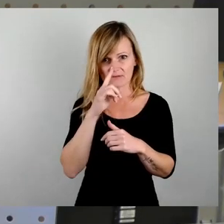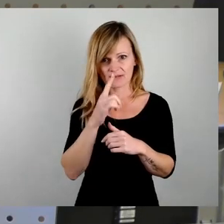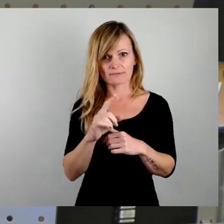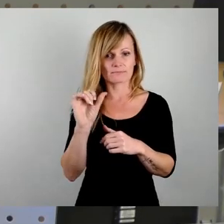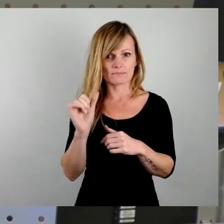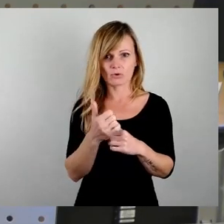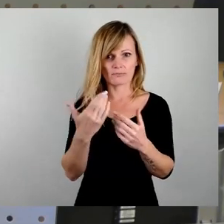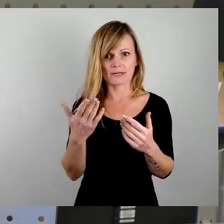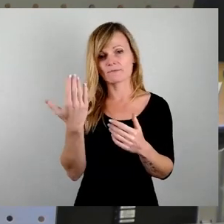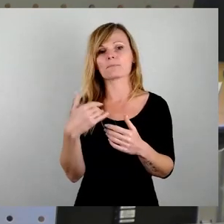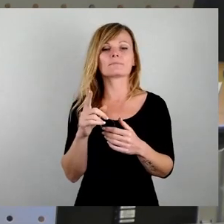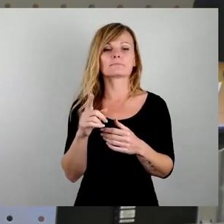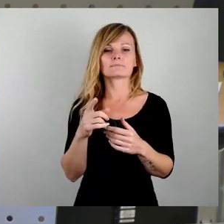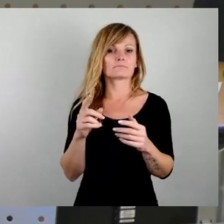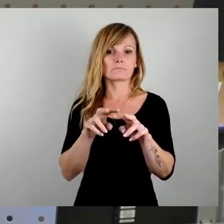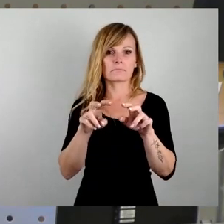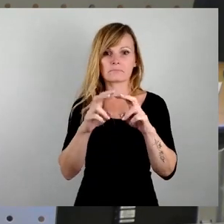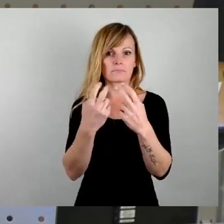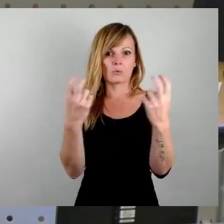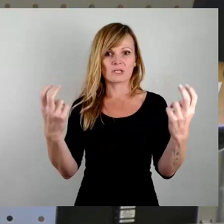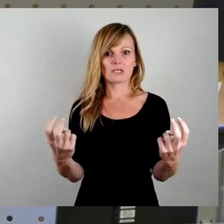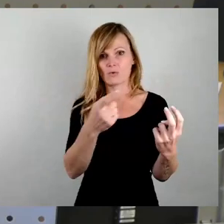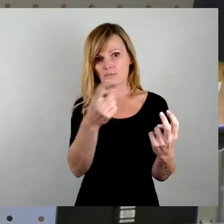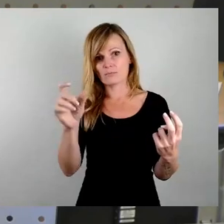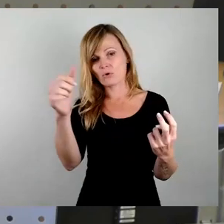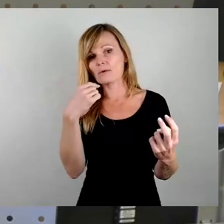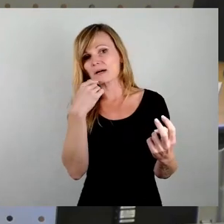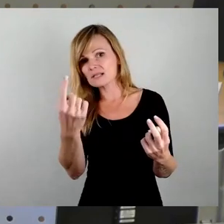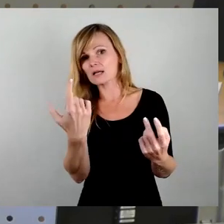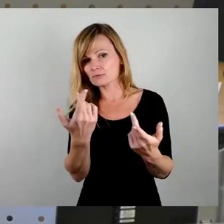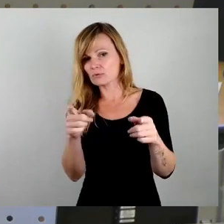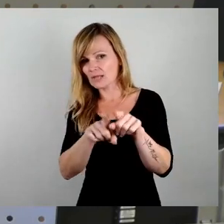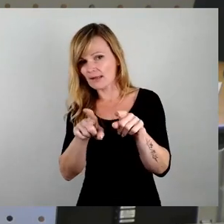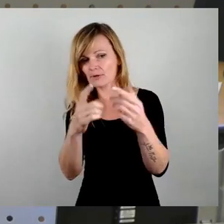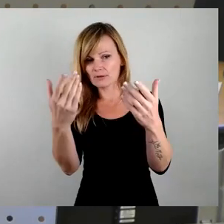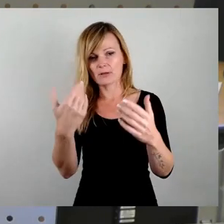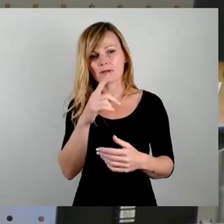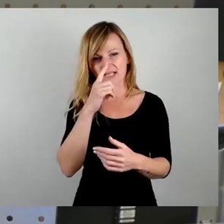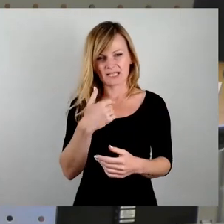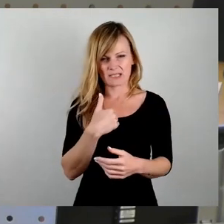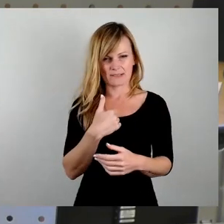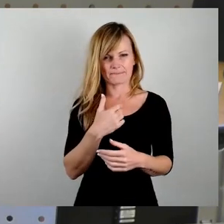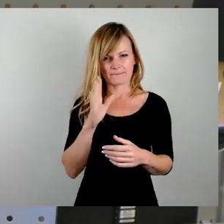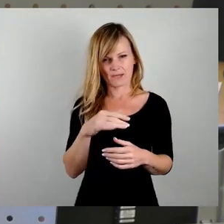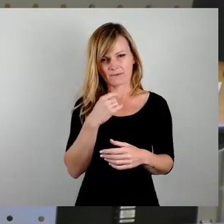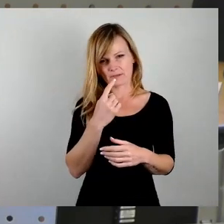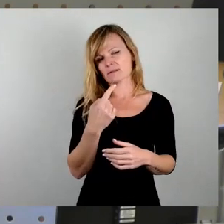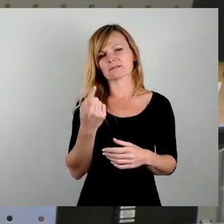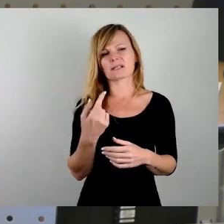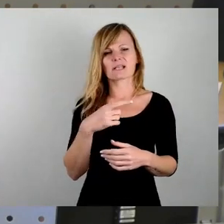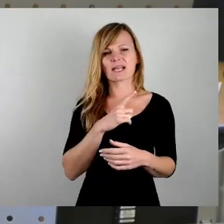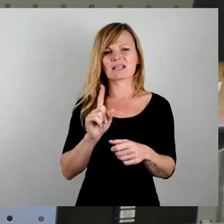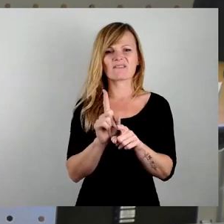Podium was sagt, wie es auch wieder gesagt werden wird. Und das nenne ich eigentlich, wenn ich mal so sagen will, ist eigentlich Erpressung.